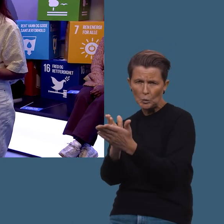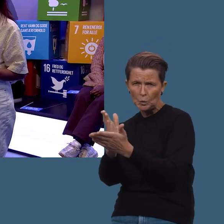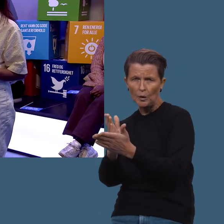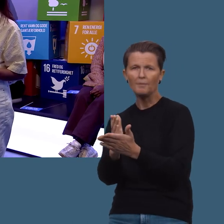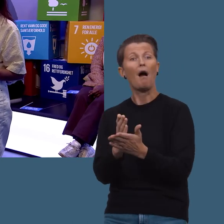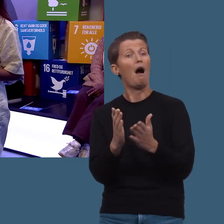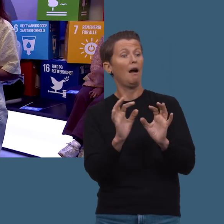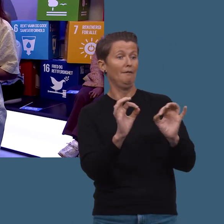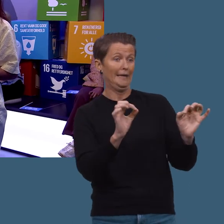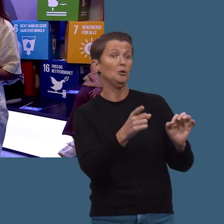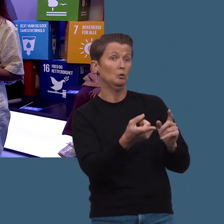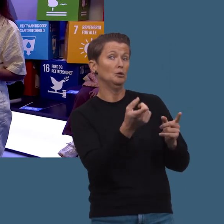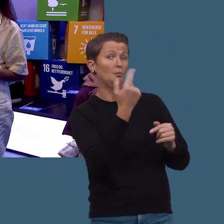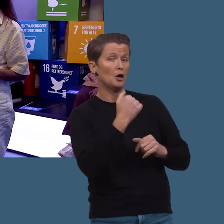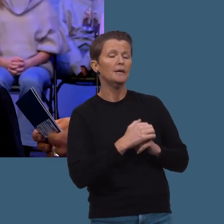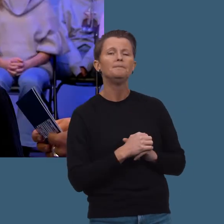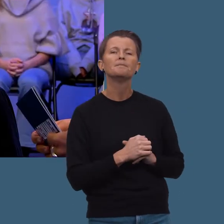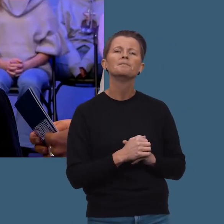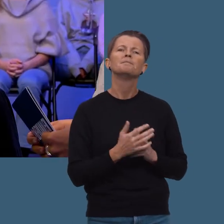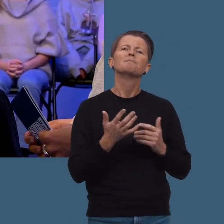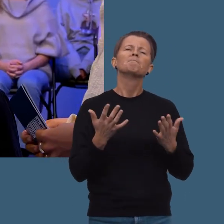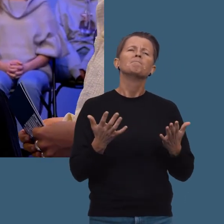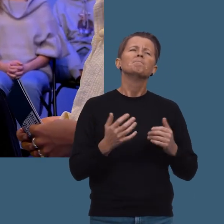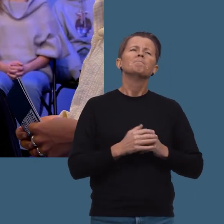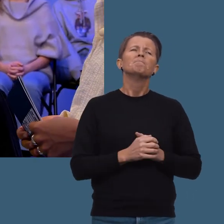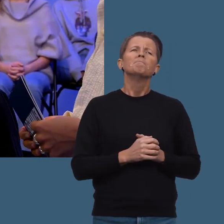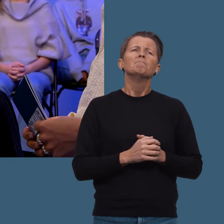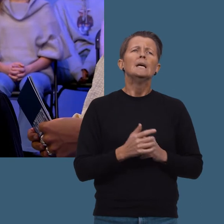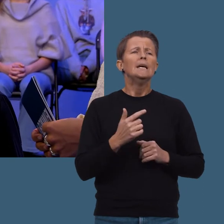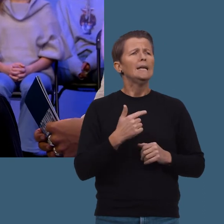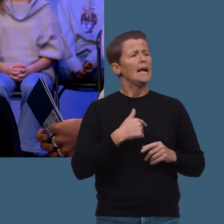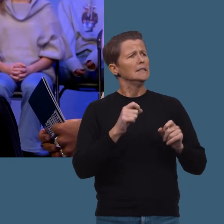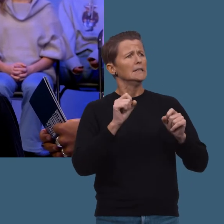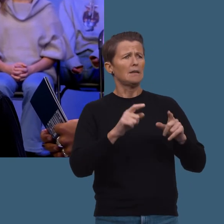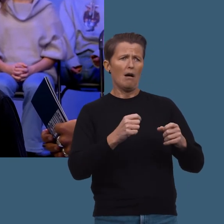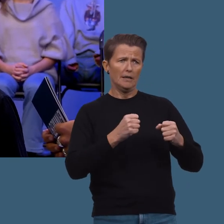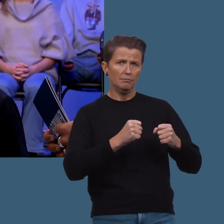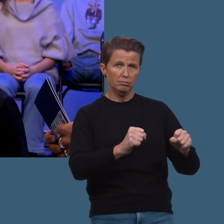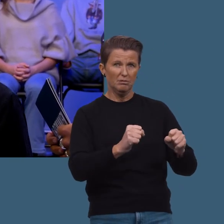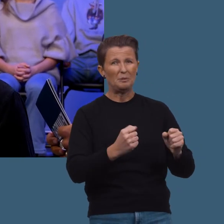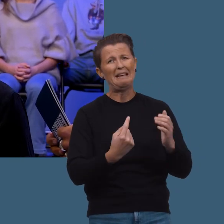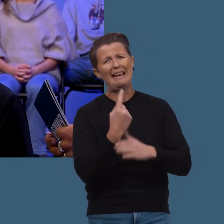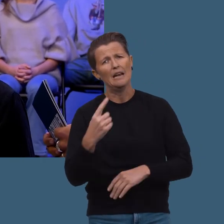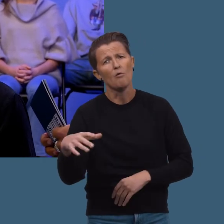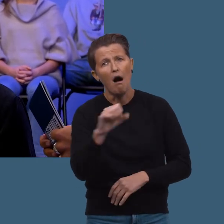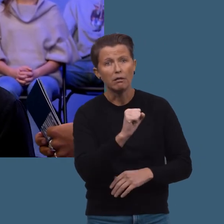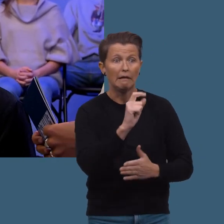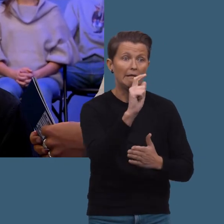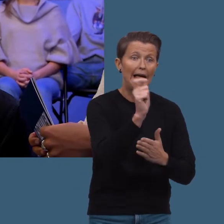sånn? Veldig fint du spør om det. Men det er jo sånn at, bare begynn, og det gjelder jo egentlig alt.